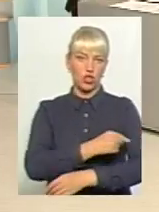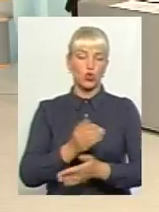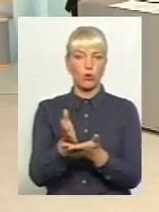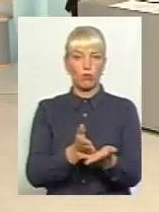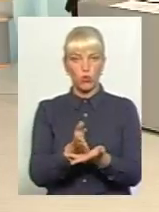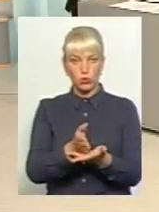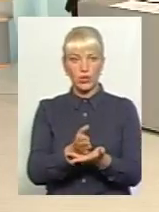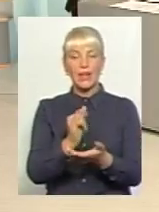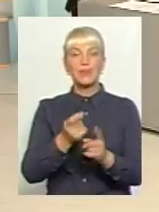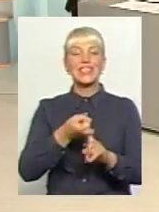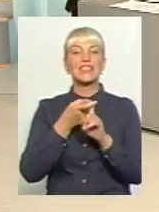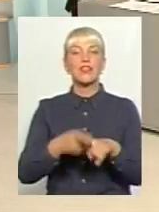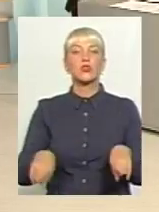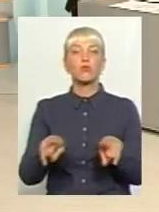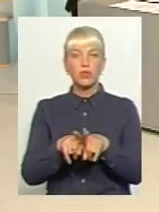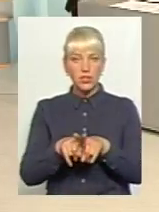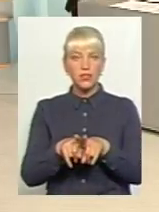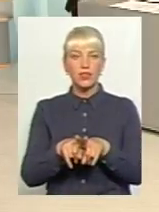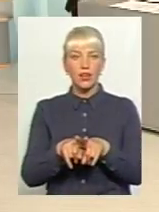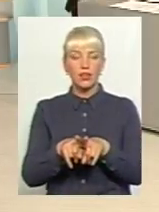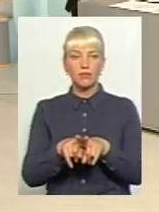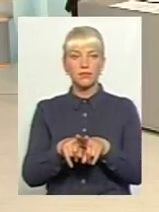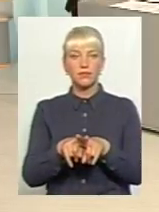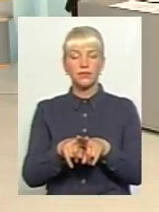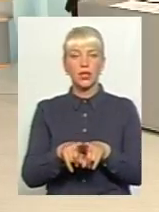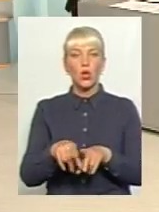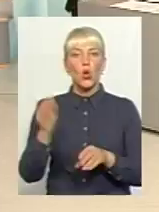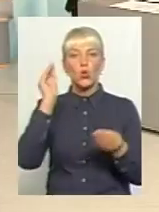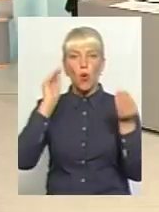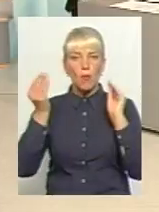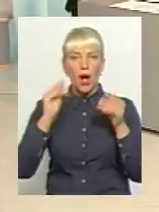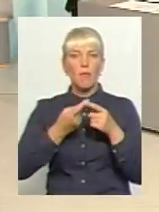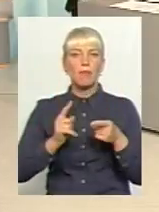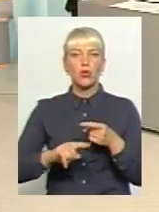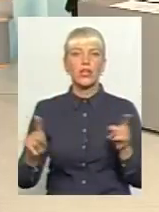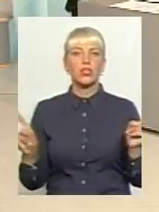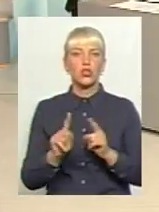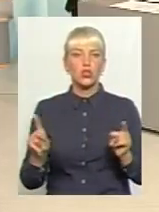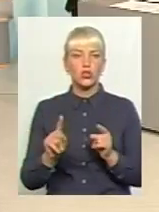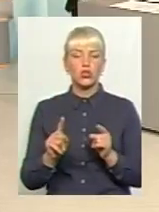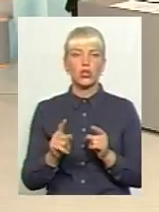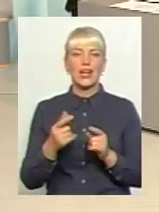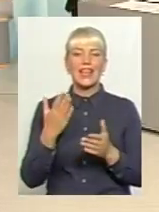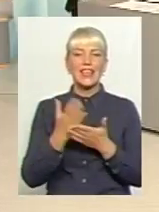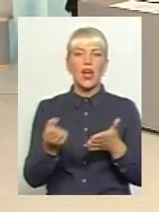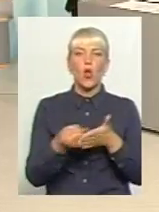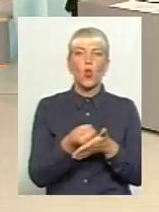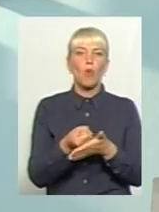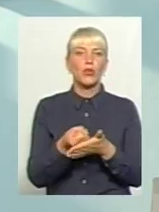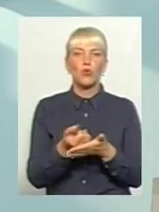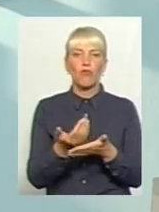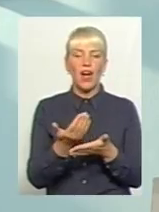і в зв'язку з такими думками про те, що йде якесь обобіювання однієї